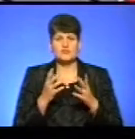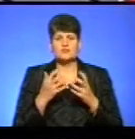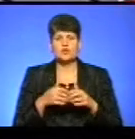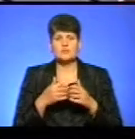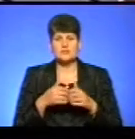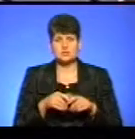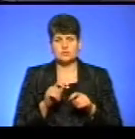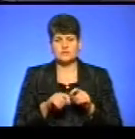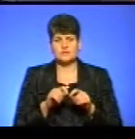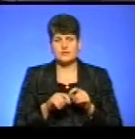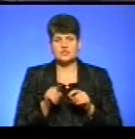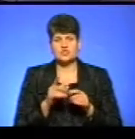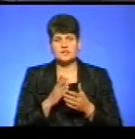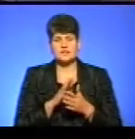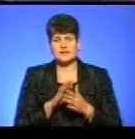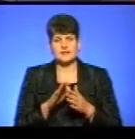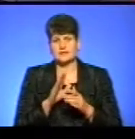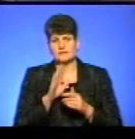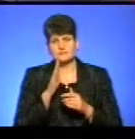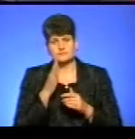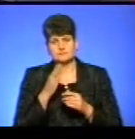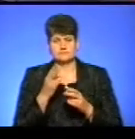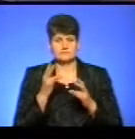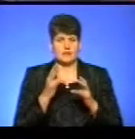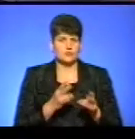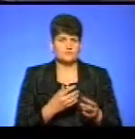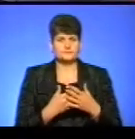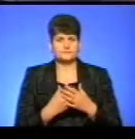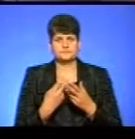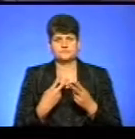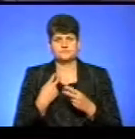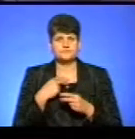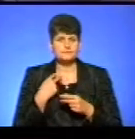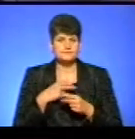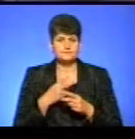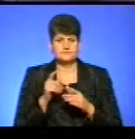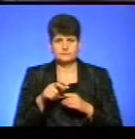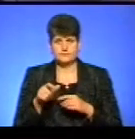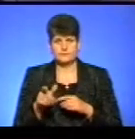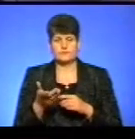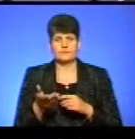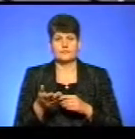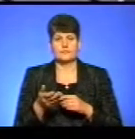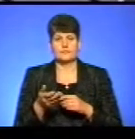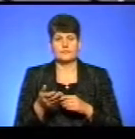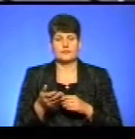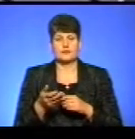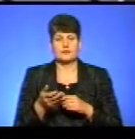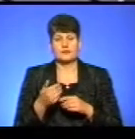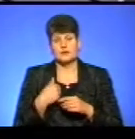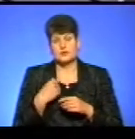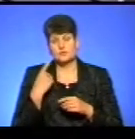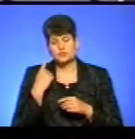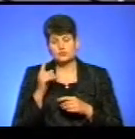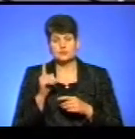режимі перевіряти, чи ти не є рецидивістом, чи ти не є кримінальним якимось елементом, чи ти не є терористом. Я думаю,